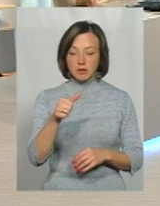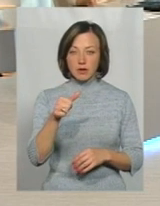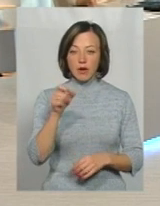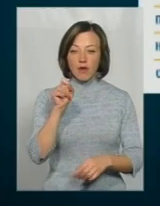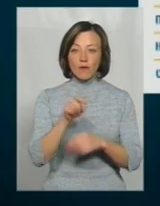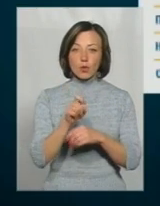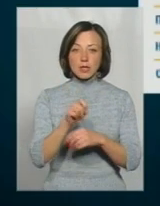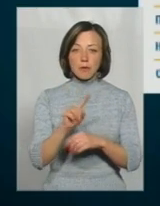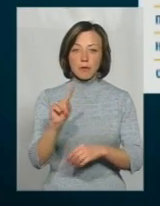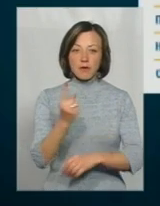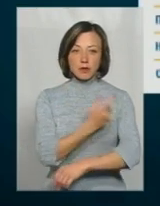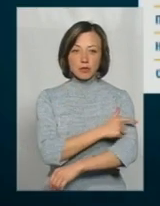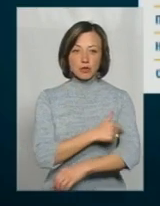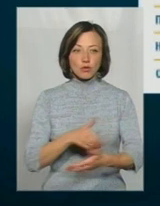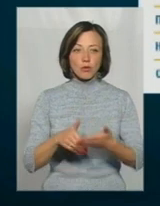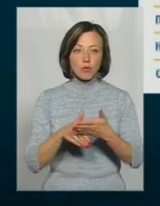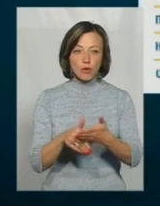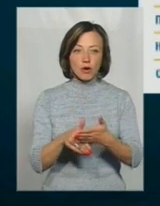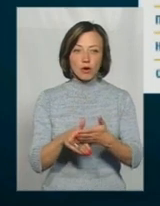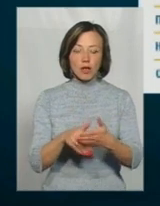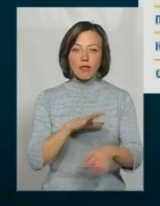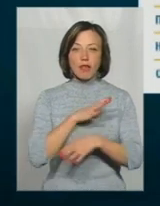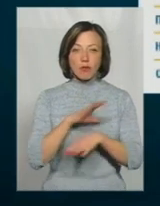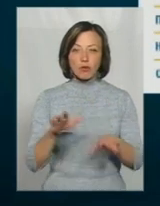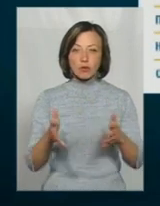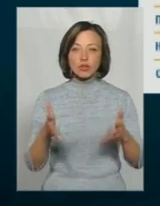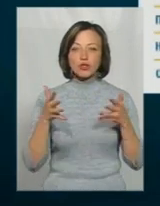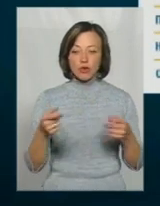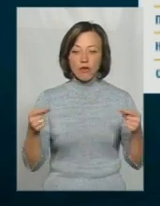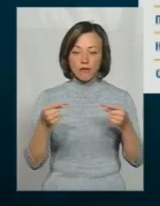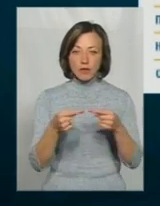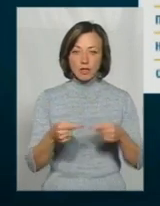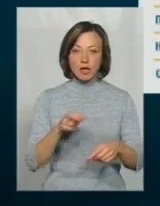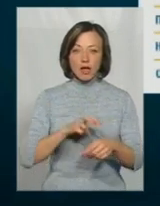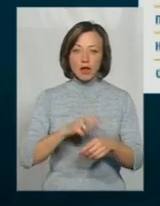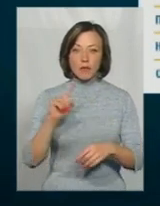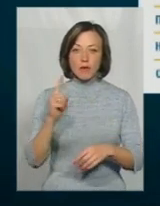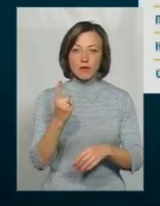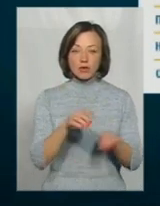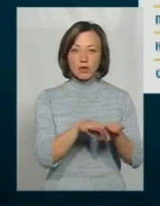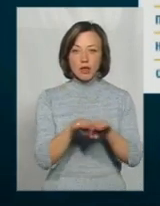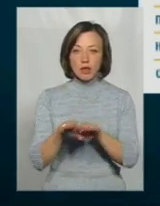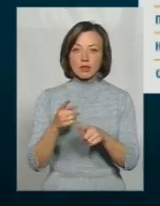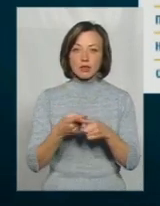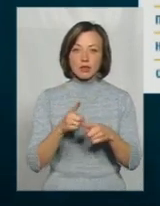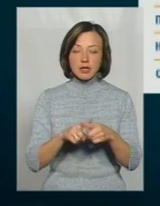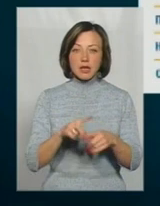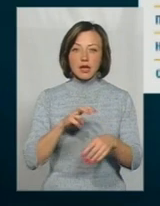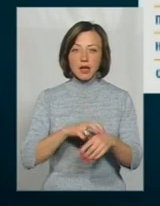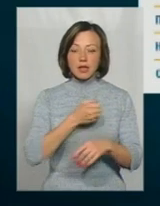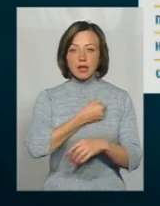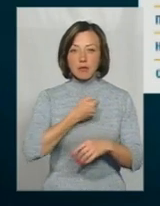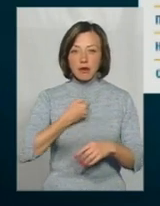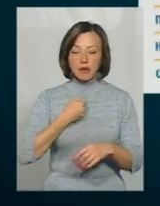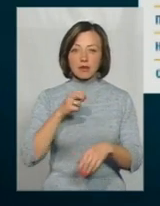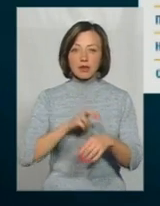первинної ланки не були чітко визначені, тому що лікарі первинної ланки, і лікарі-терапевти,